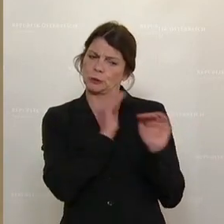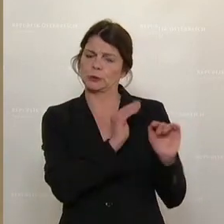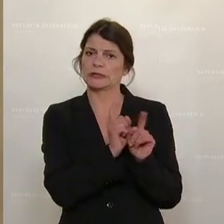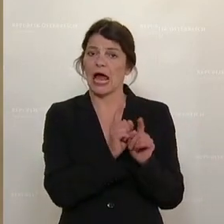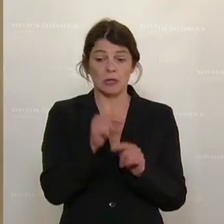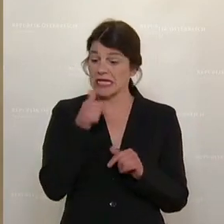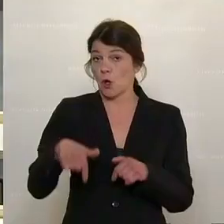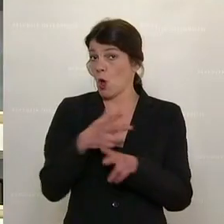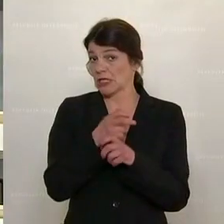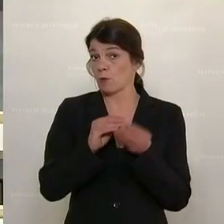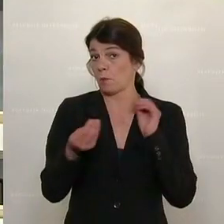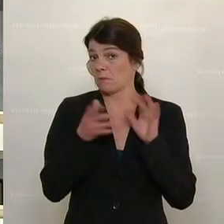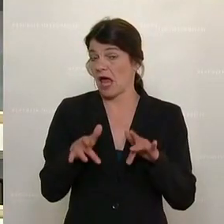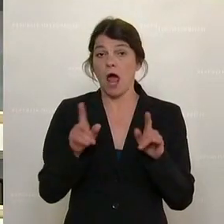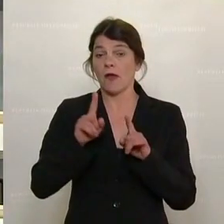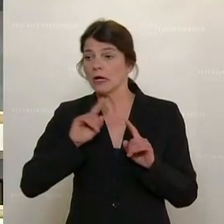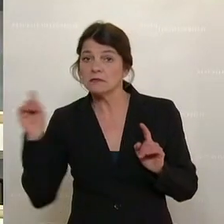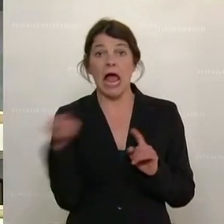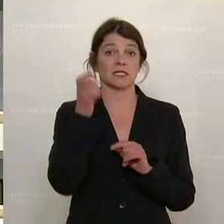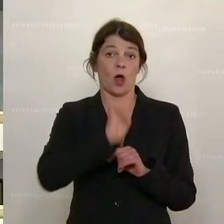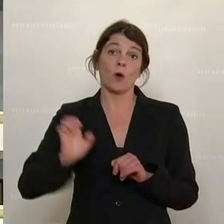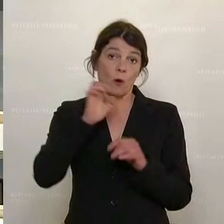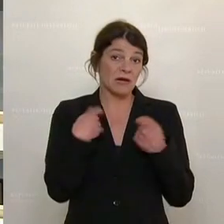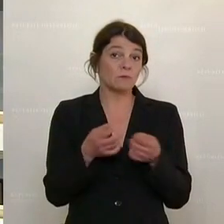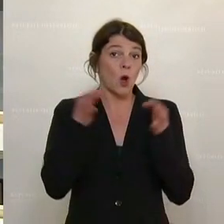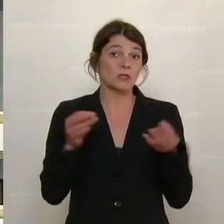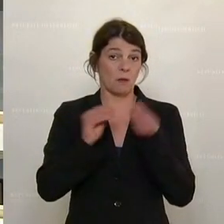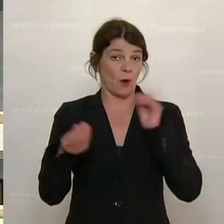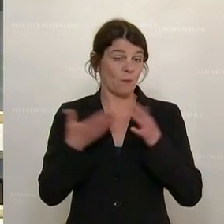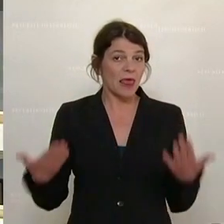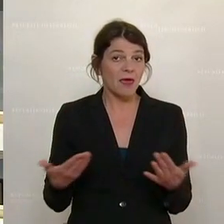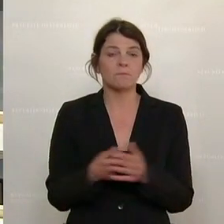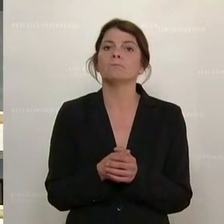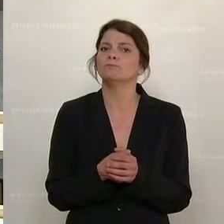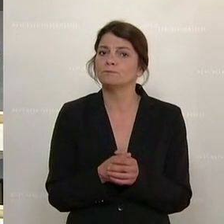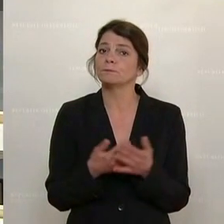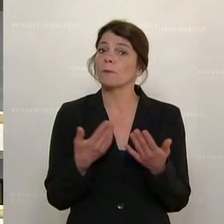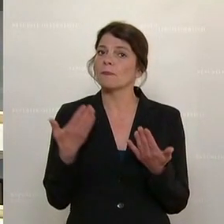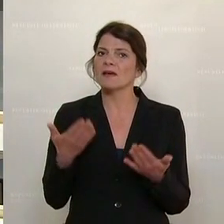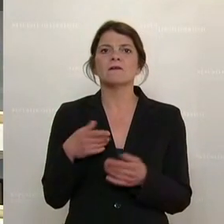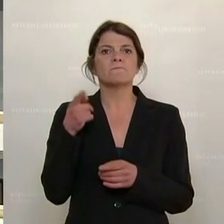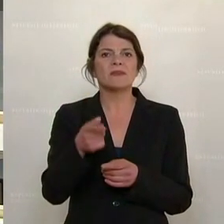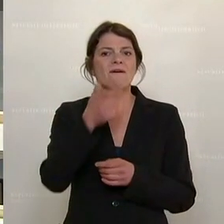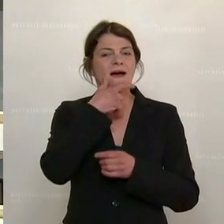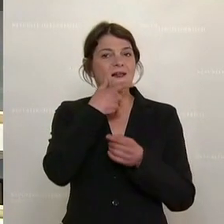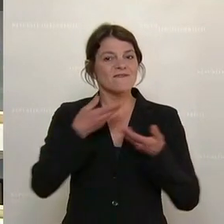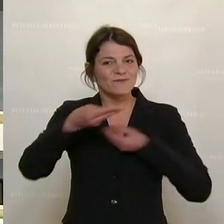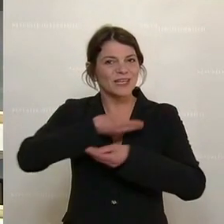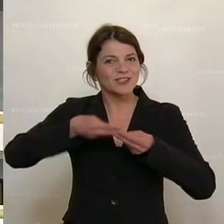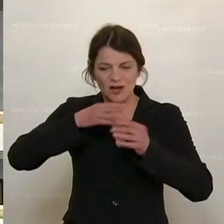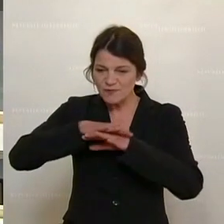sogar nicht nur in Österreich ein Problem, sondern auch europaweit ein Problem, dass hier offensichtlich diese Old Economy